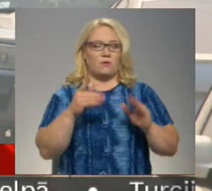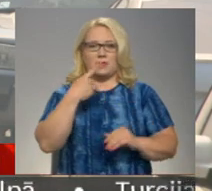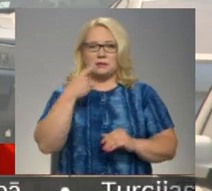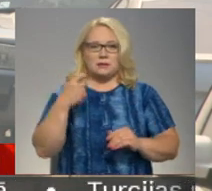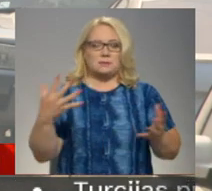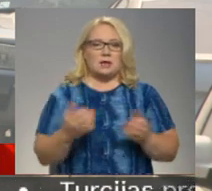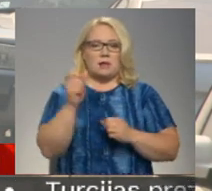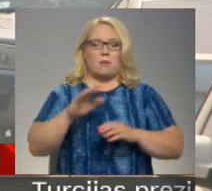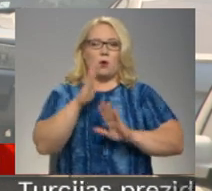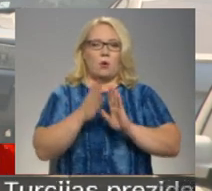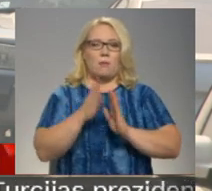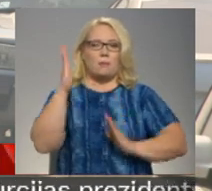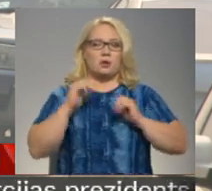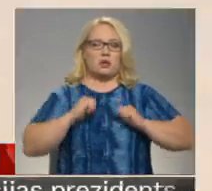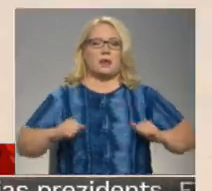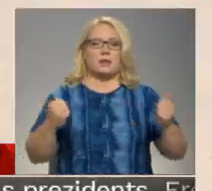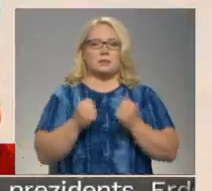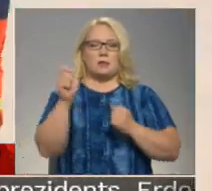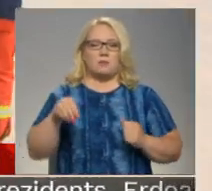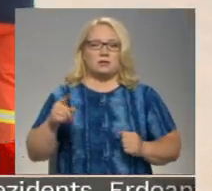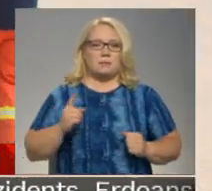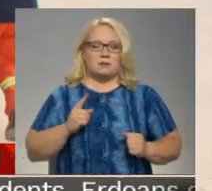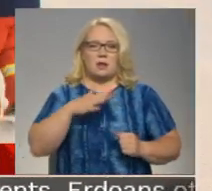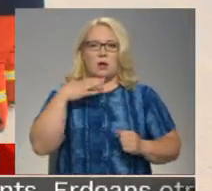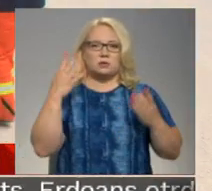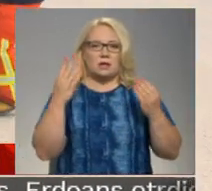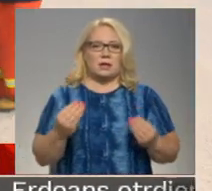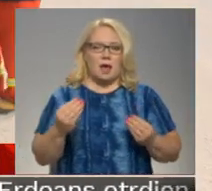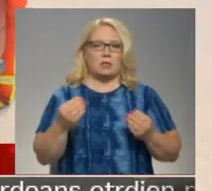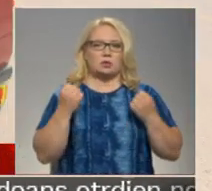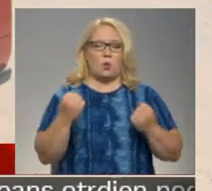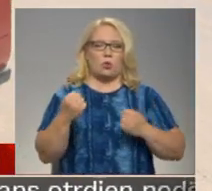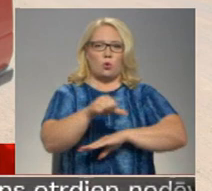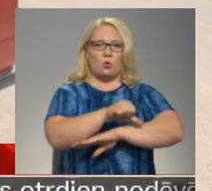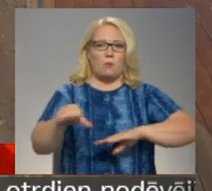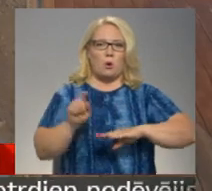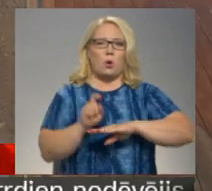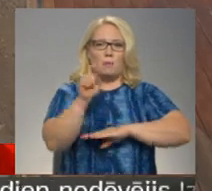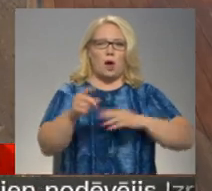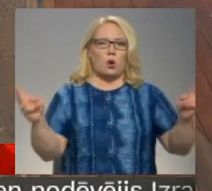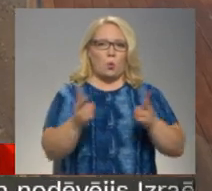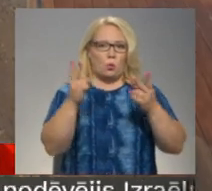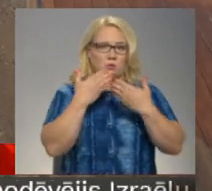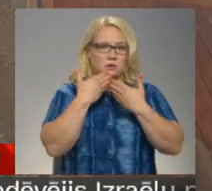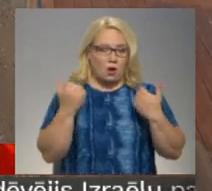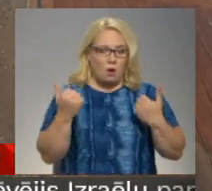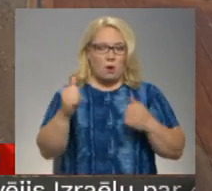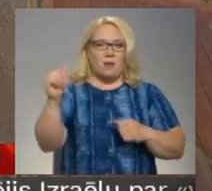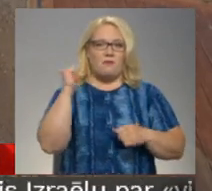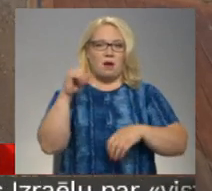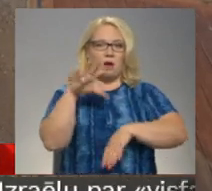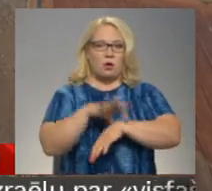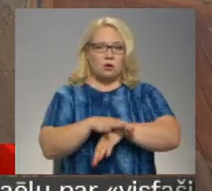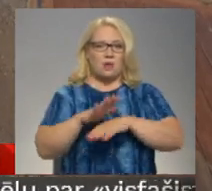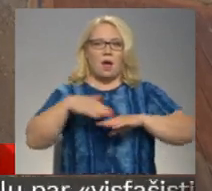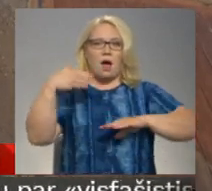glābēji kopā ar mēždienus darbiniekiem un zemessargiem jau vairākas dienas notur robežas, kurai pāri uguns netiek laista. Taču vakar konstatēts,